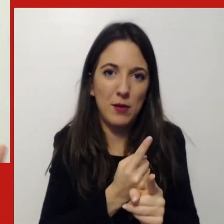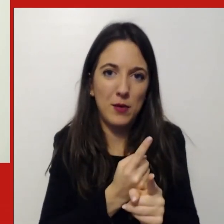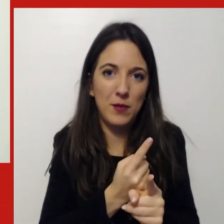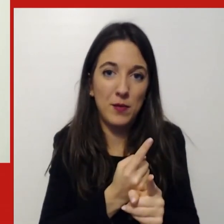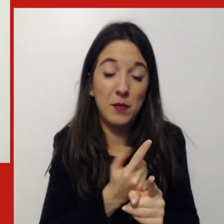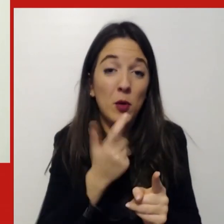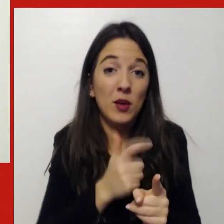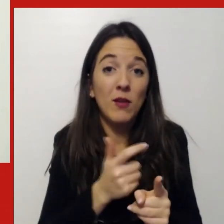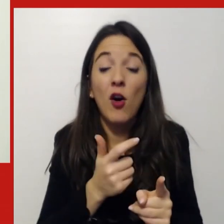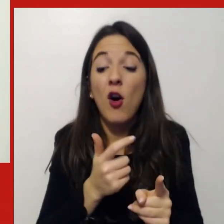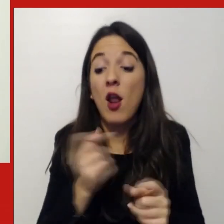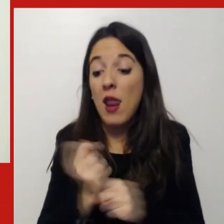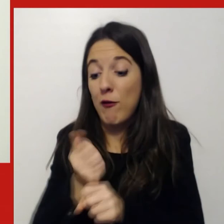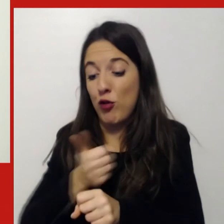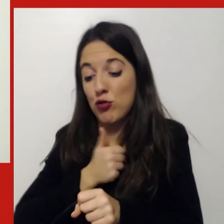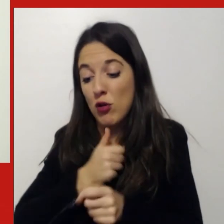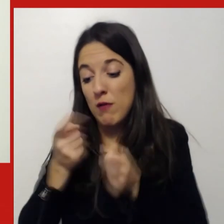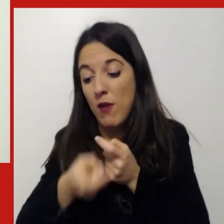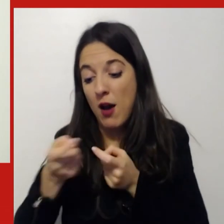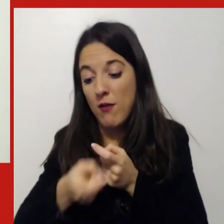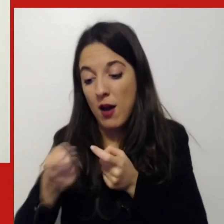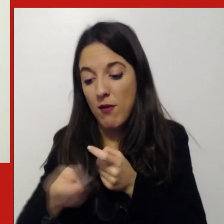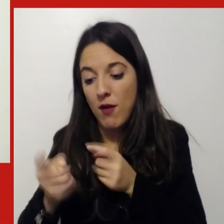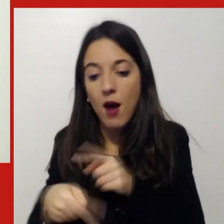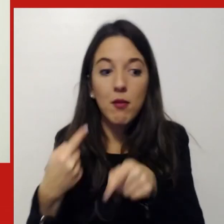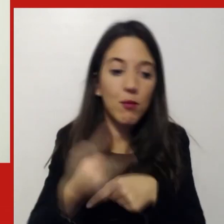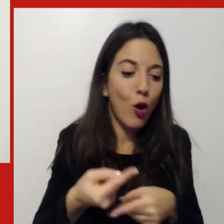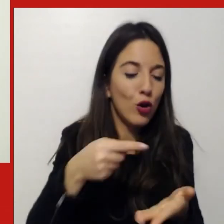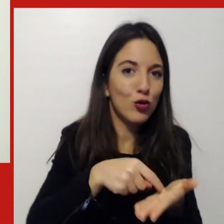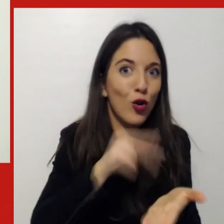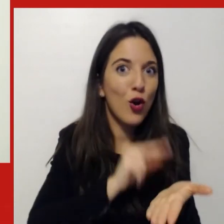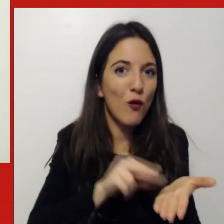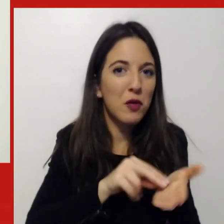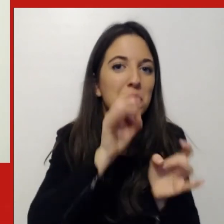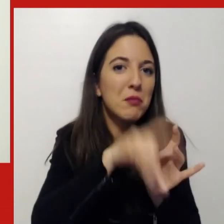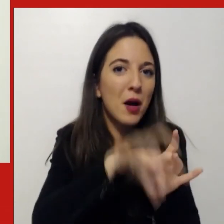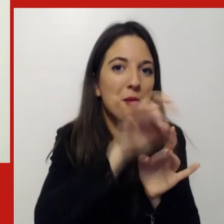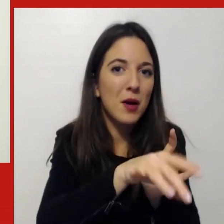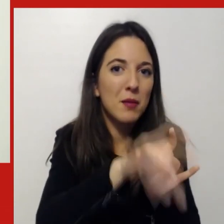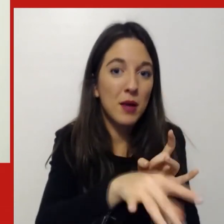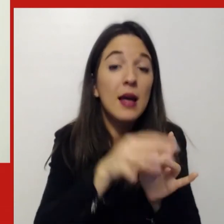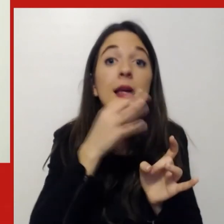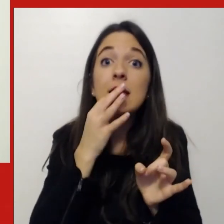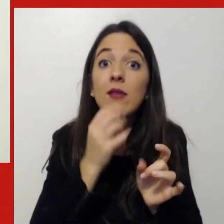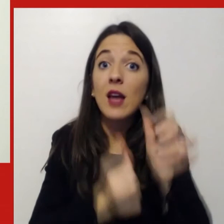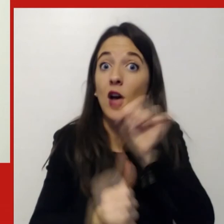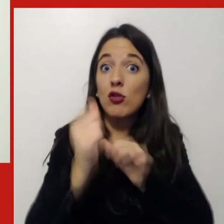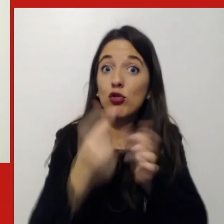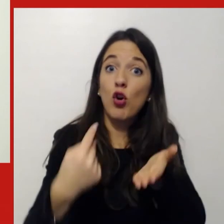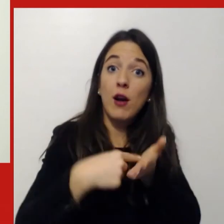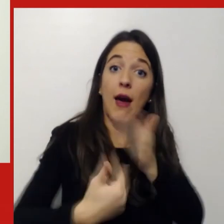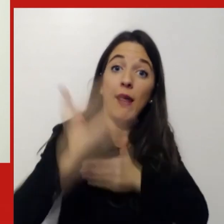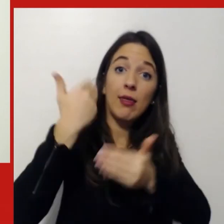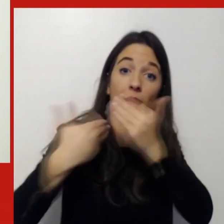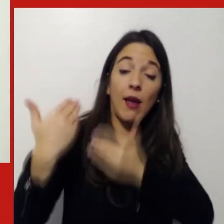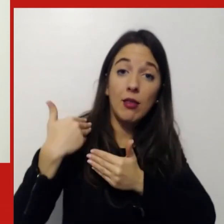condividere una serie in presenza una serie di momenti questo non vuol dire tornare indietro sullo smart working lo smart working